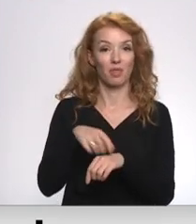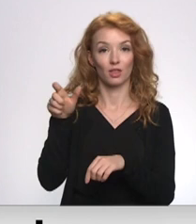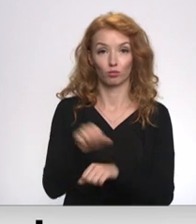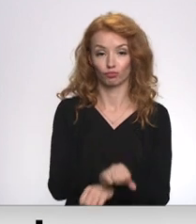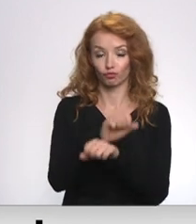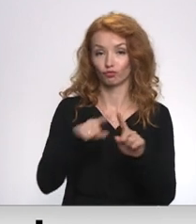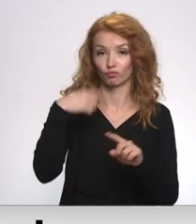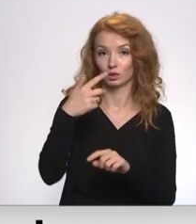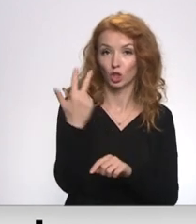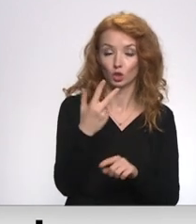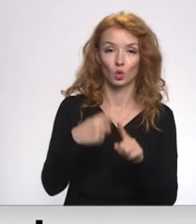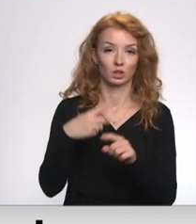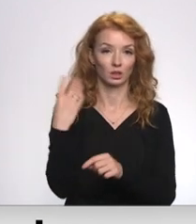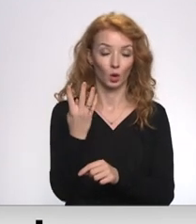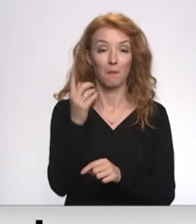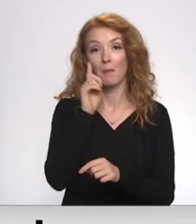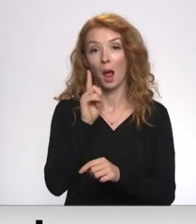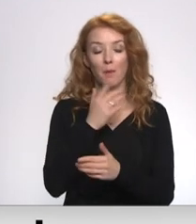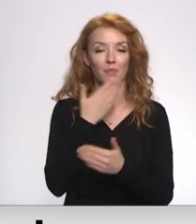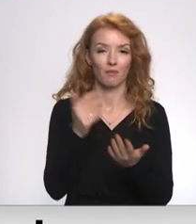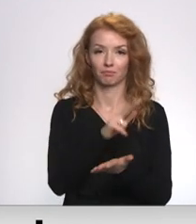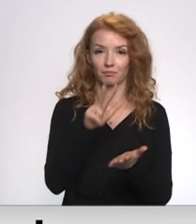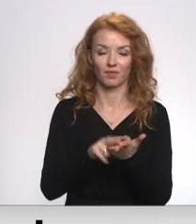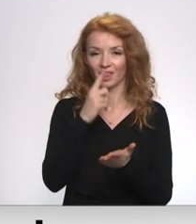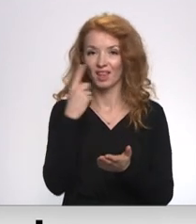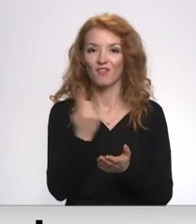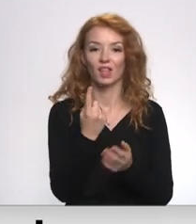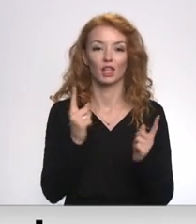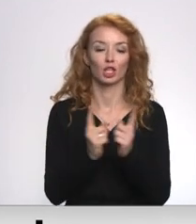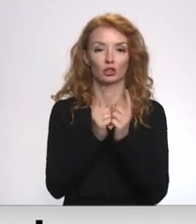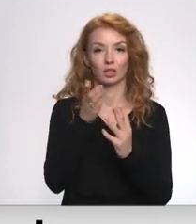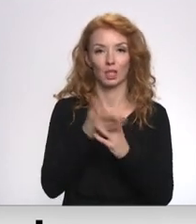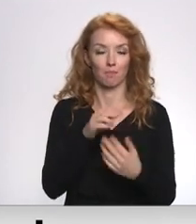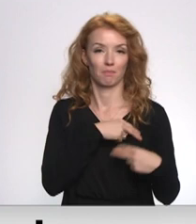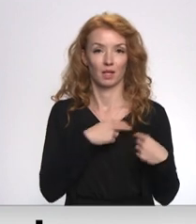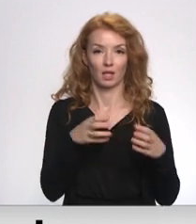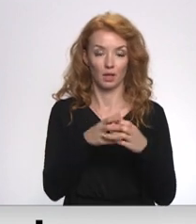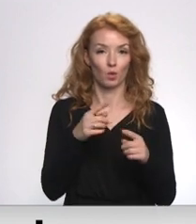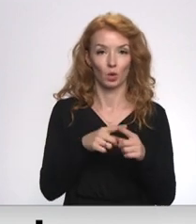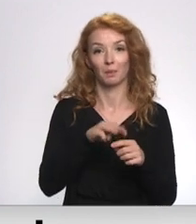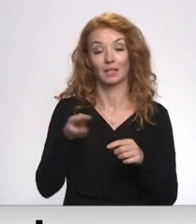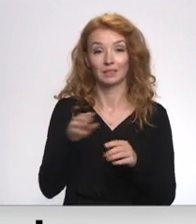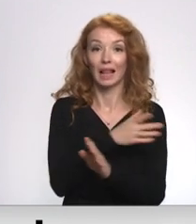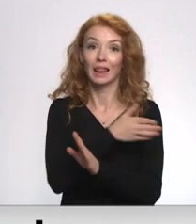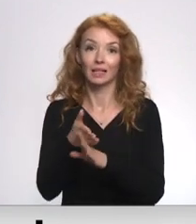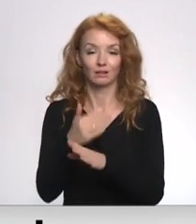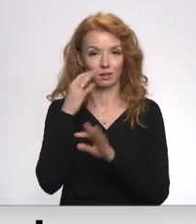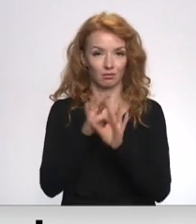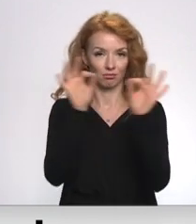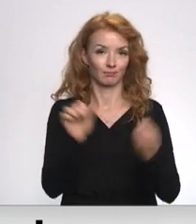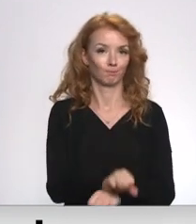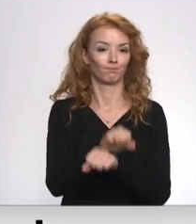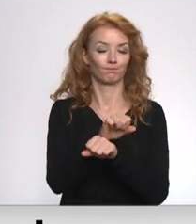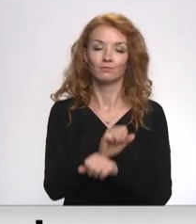plānots nākam trešdien un ceturtdien. Pagaidām nav apstiprināta neviena tikšanās tarp Arotbiedrību ministriju līdz protestas sākumam. Dāvids